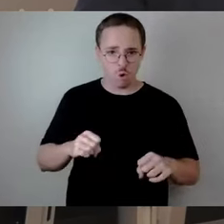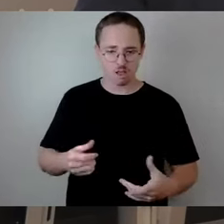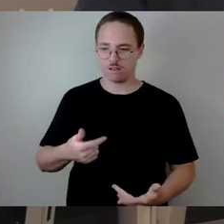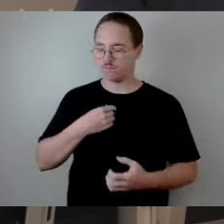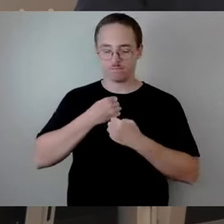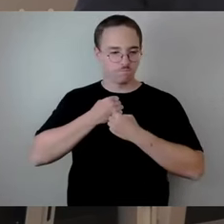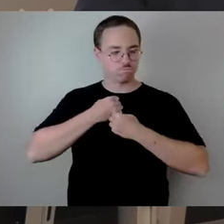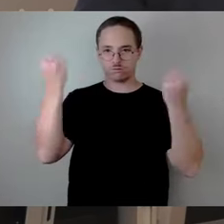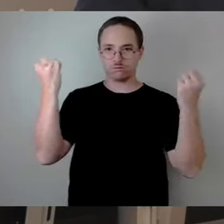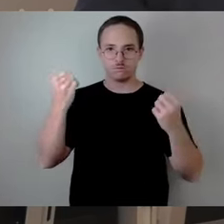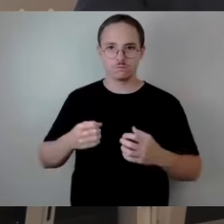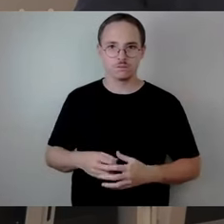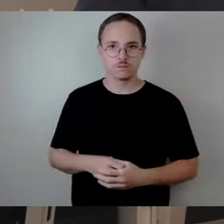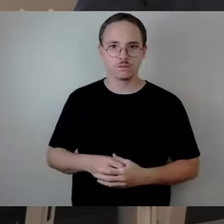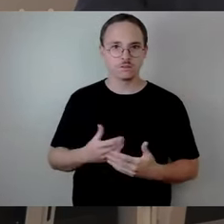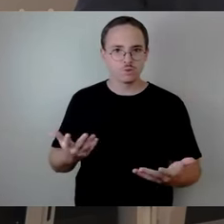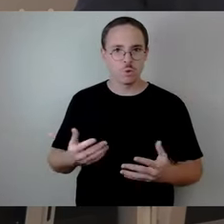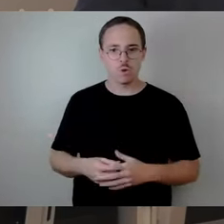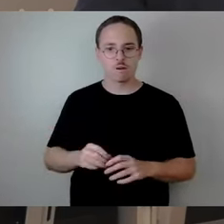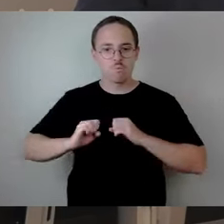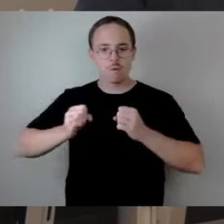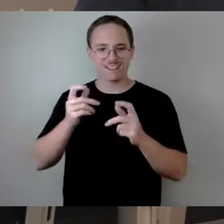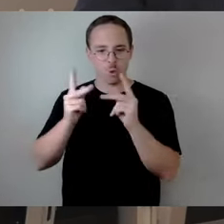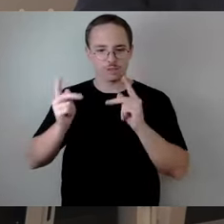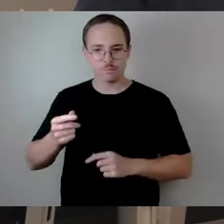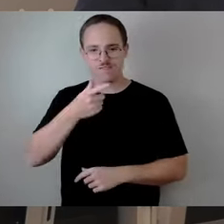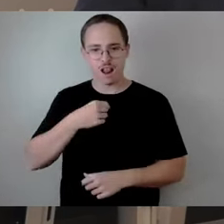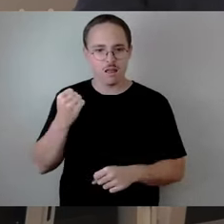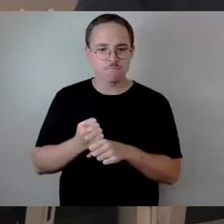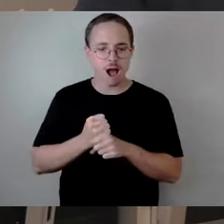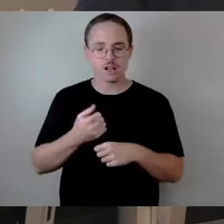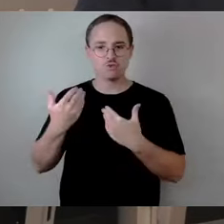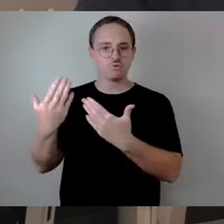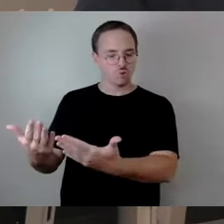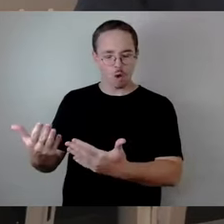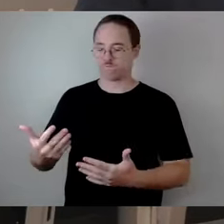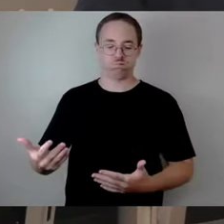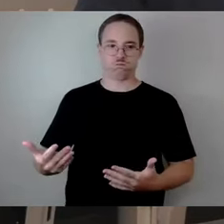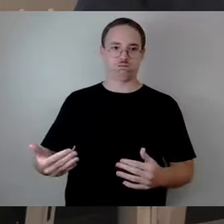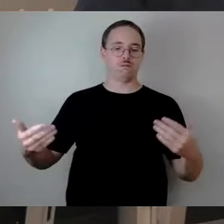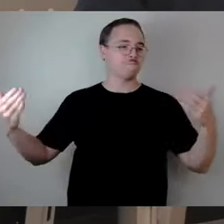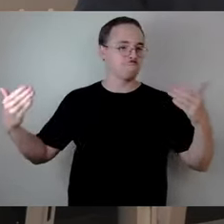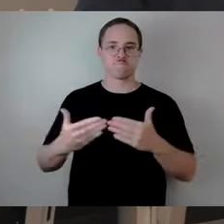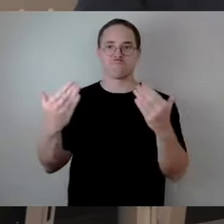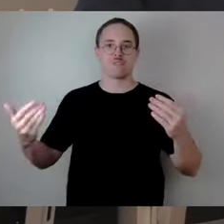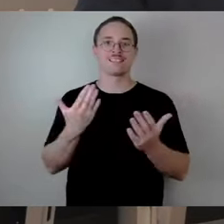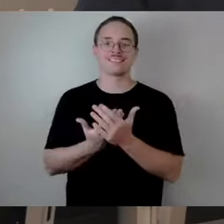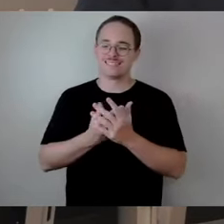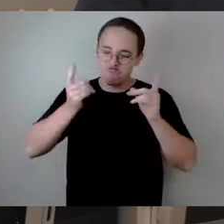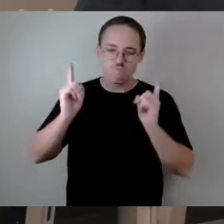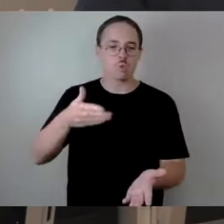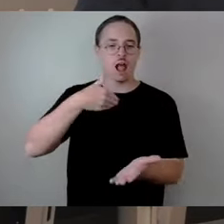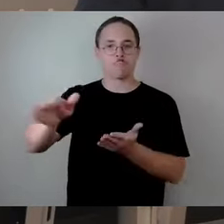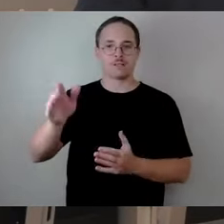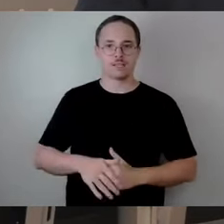was Sie als Mobilitätskonzept hier verabschieden wollen, hat damit überhaupt nichts zu tun. Und genau deswegen muss es abgelehnt werden und zwar